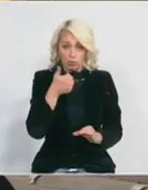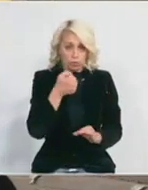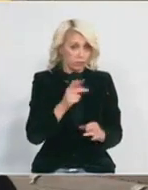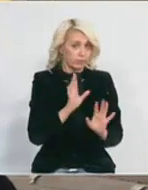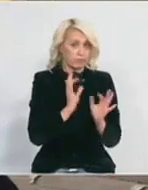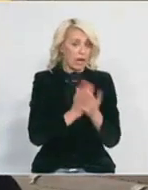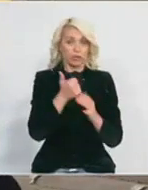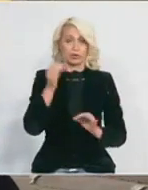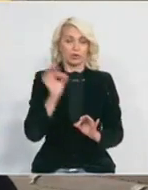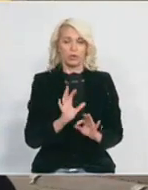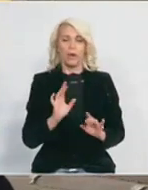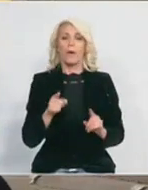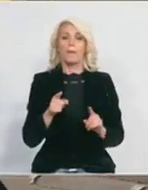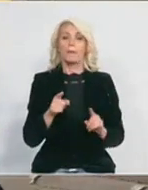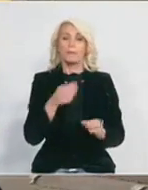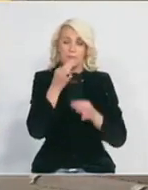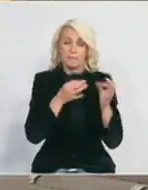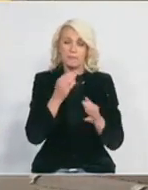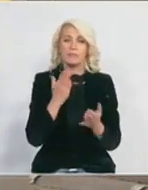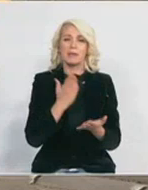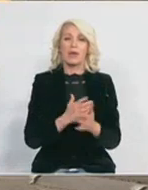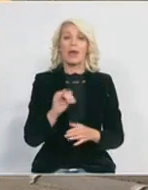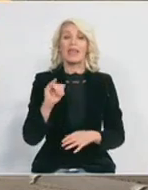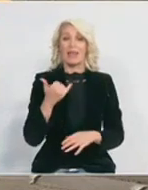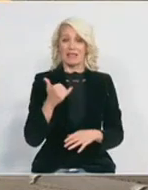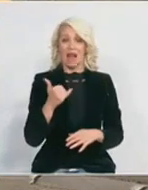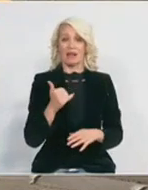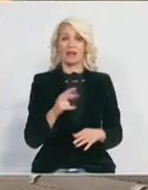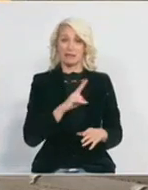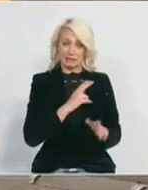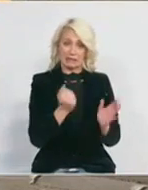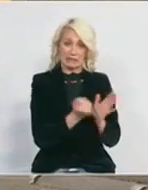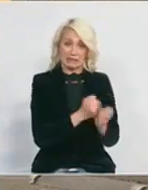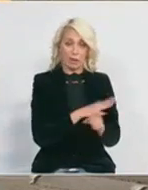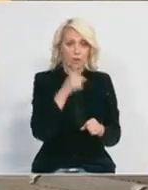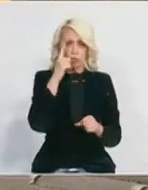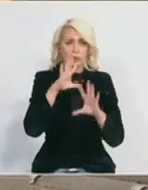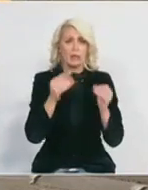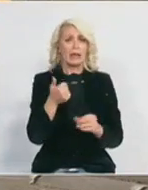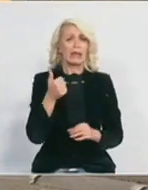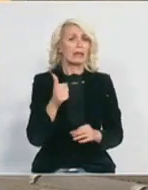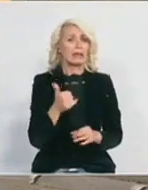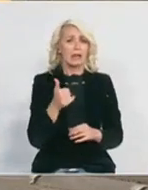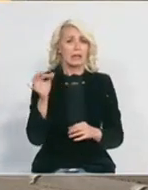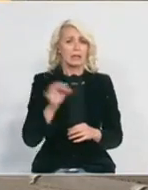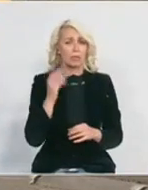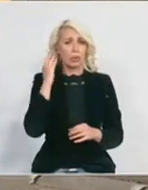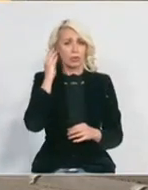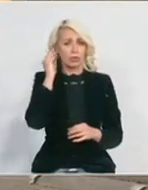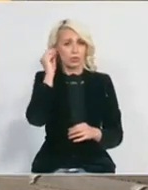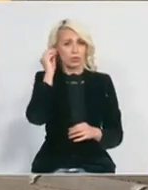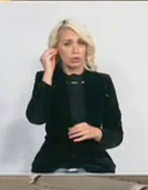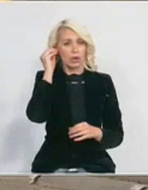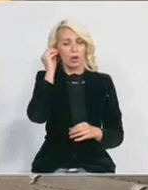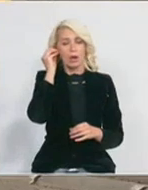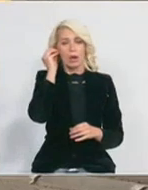broj, mi smo imali 11 pozitivnih, što znači 11% od ukupnog količine ljudi koji su testirani u domu